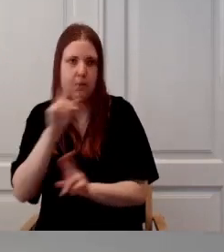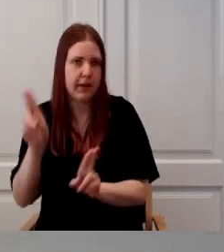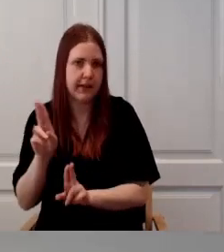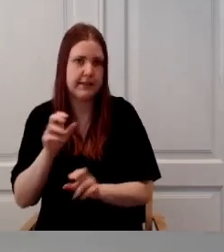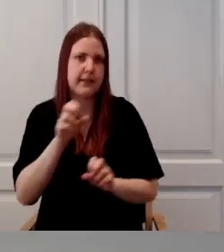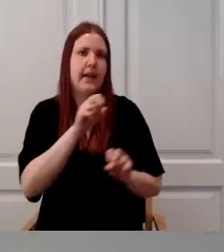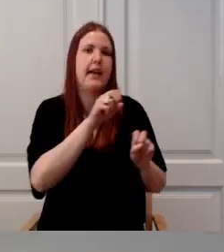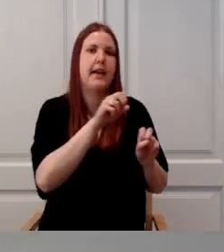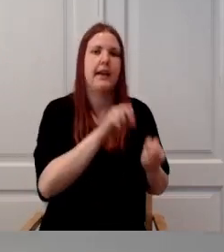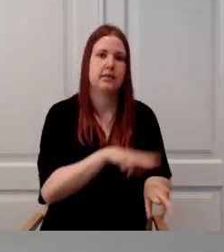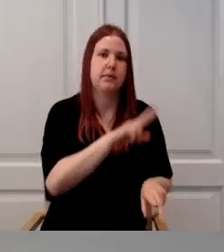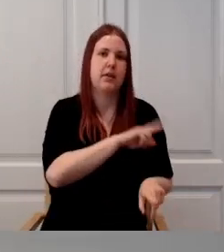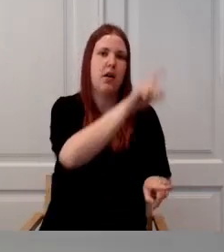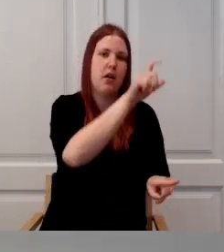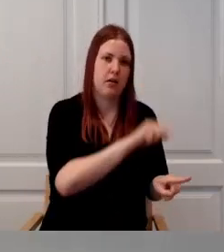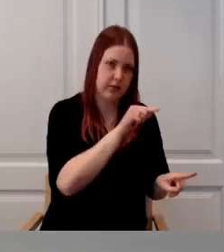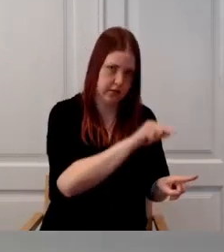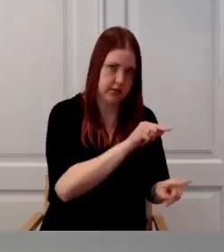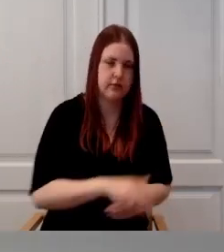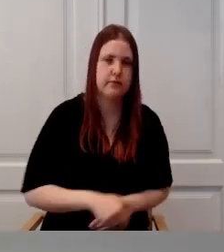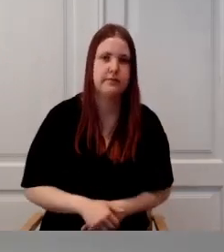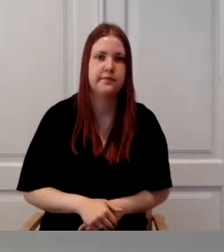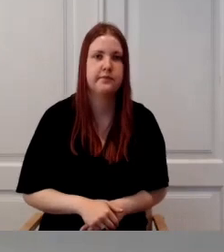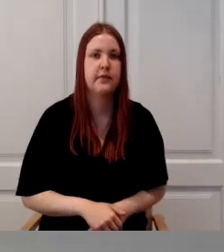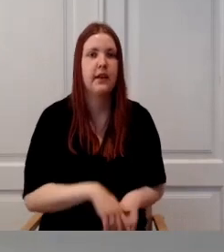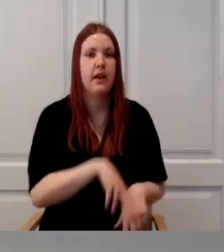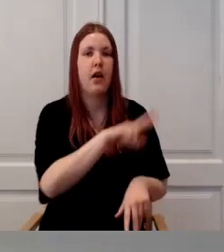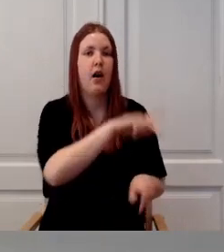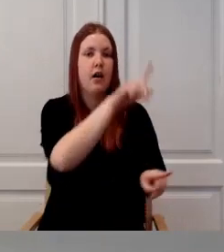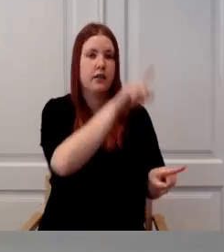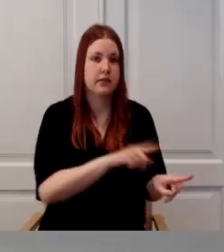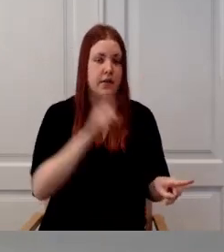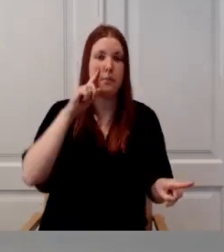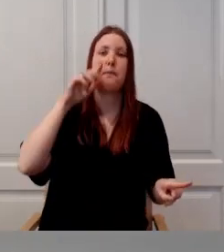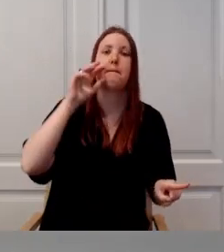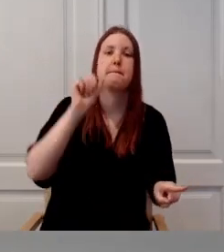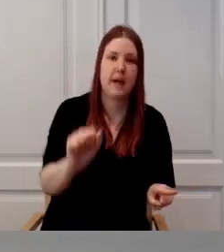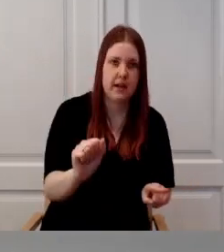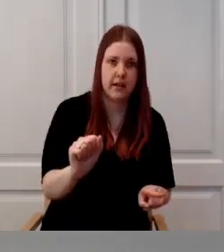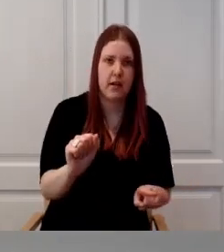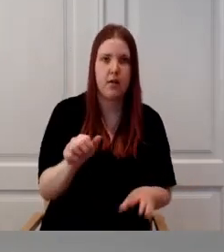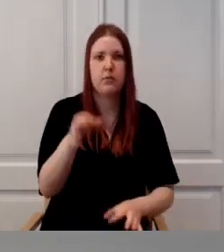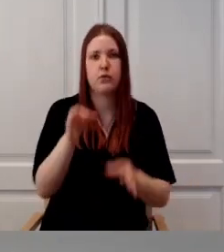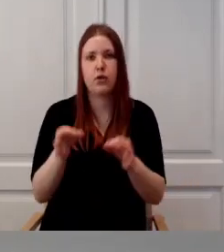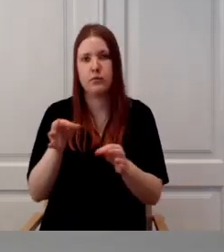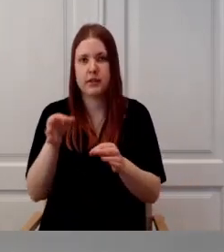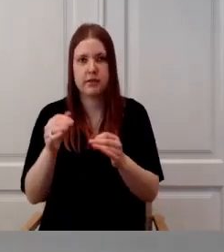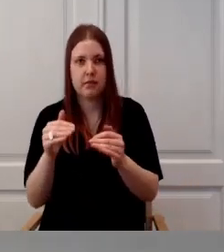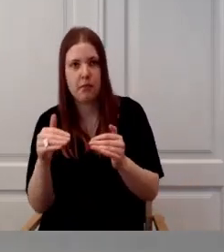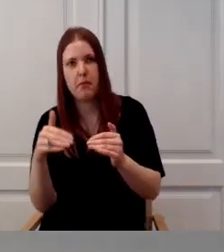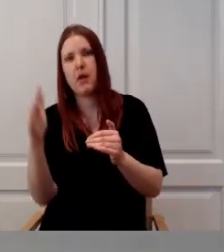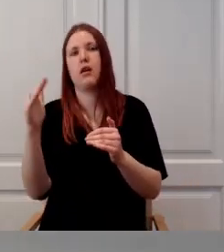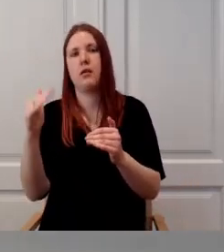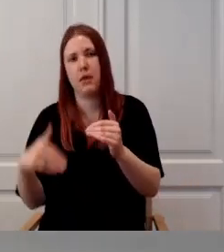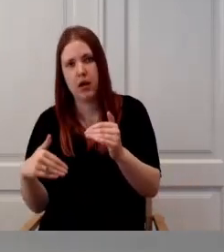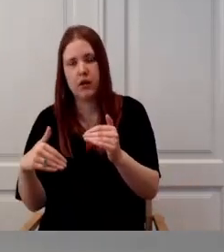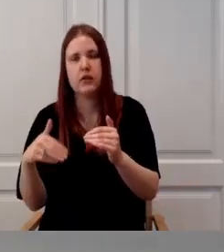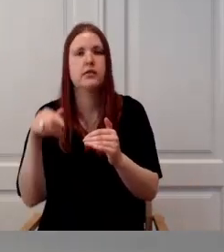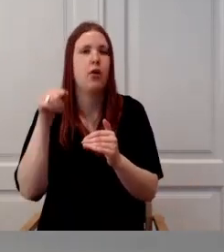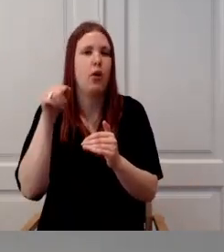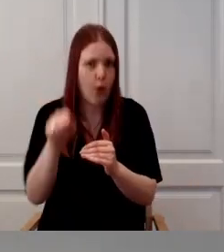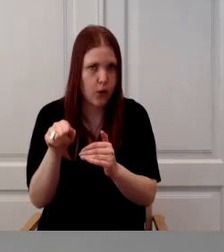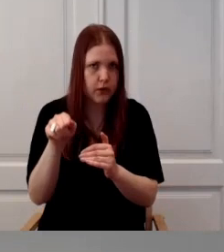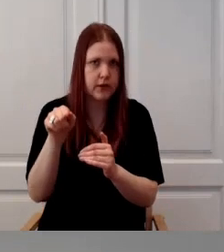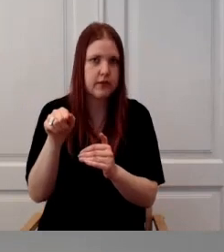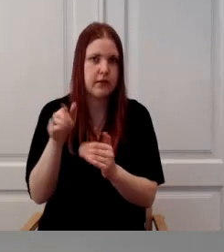arst tuvastab vaimses funksioonis kõrvale kalde vähemalt keskmised asemel, üks kõik miilises kolmes siis nende sinnatas valdkonnas, siis ta